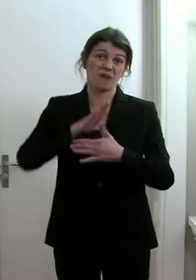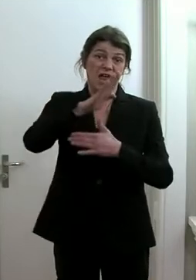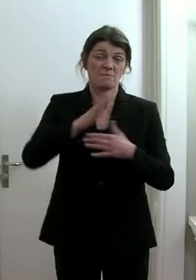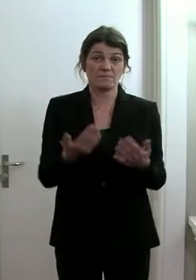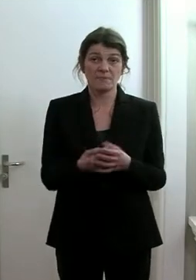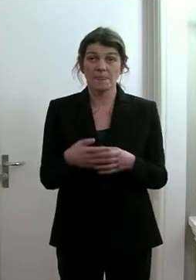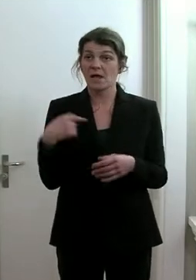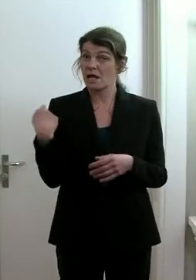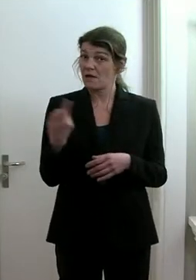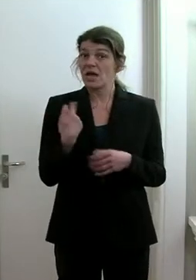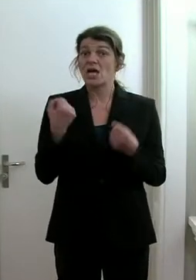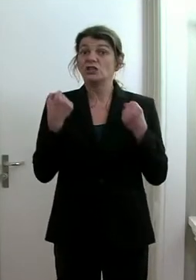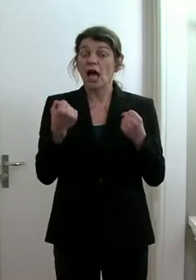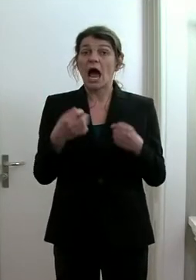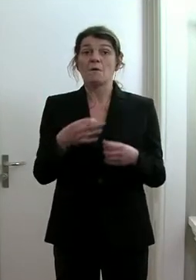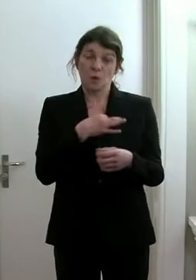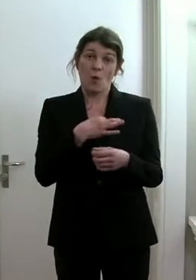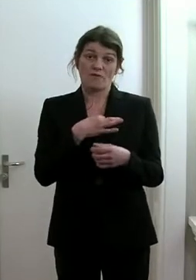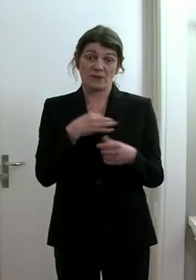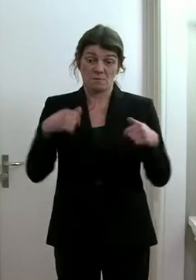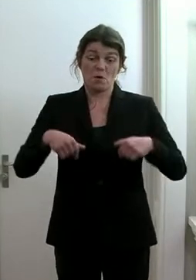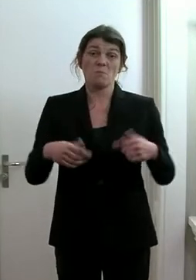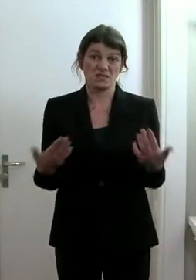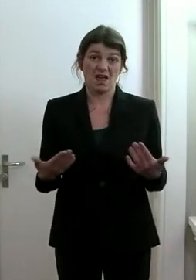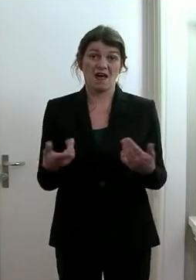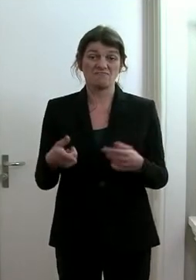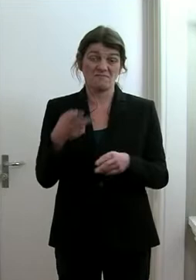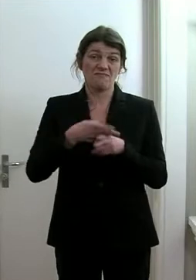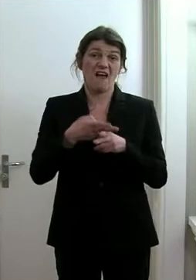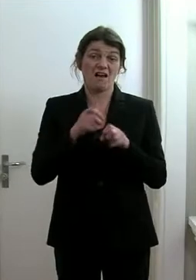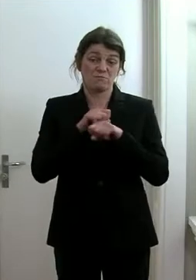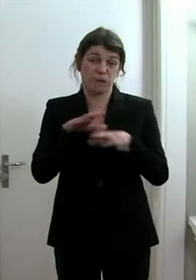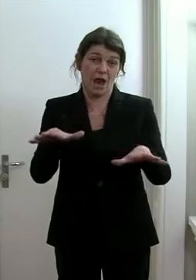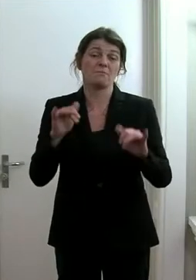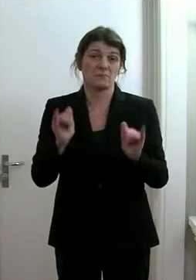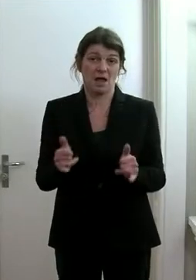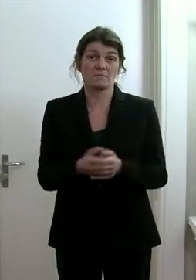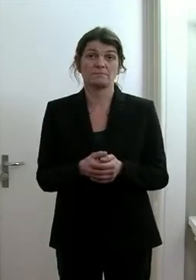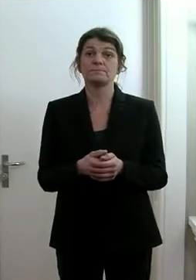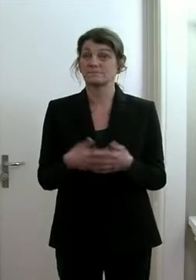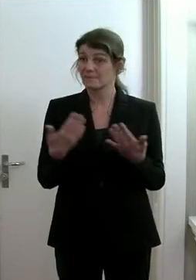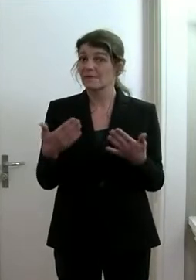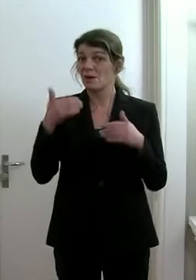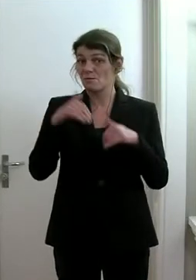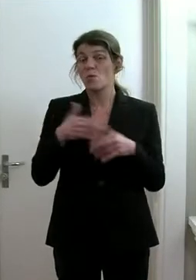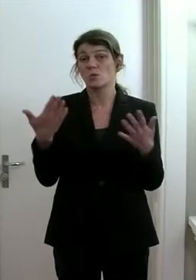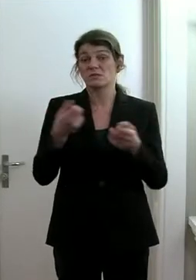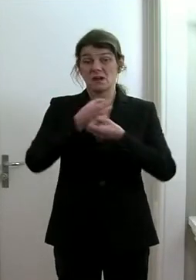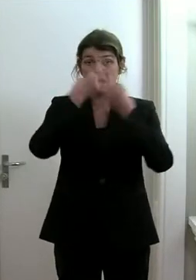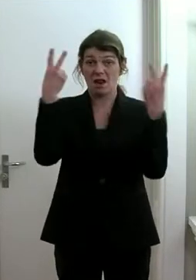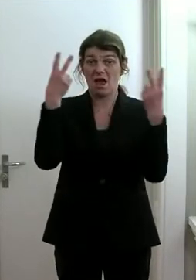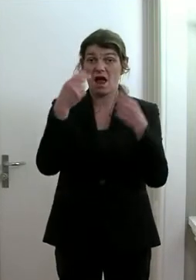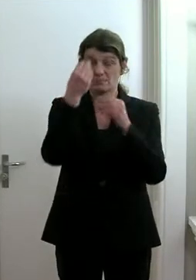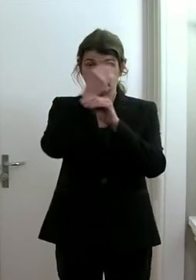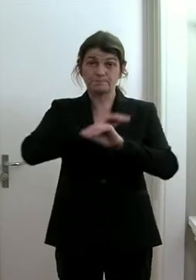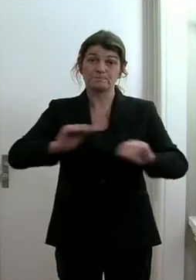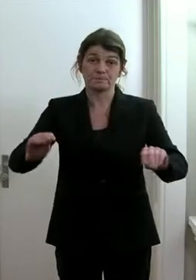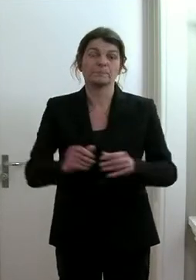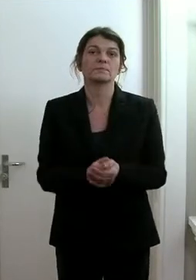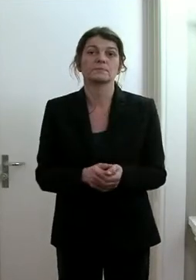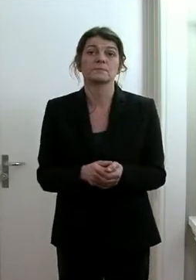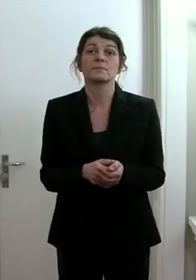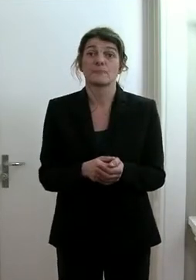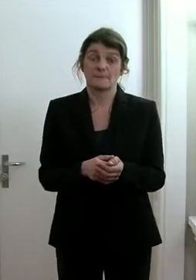sehr stark betroffen von dieser Krankheit. Sehr stark. Das muss man einfach klar ausdrücken.